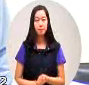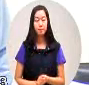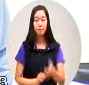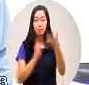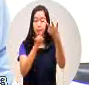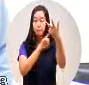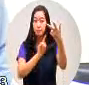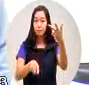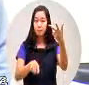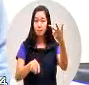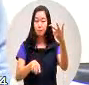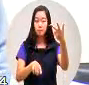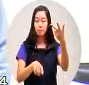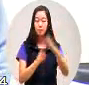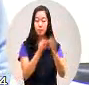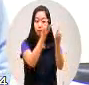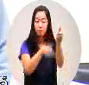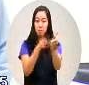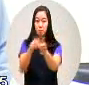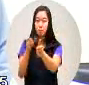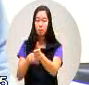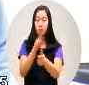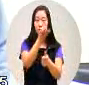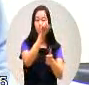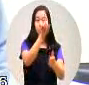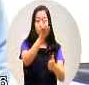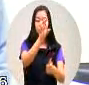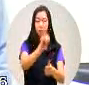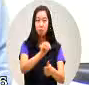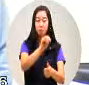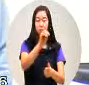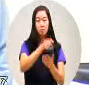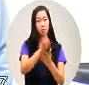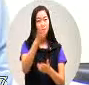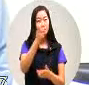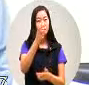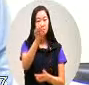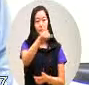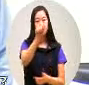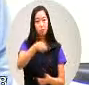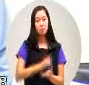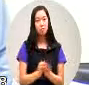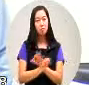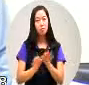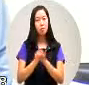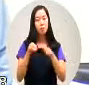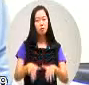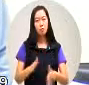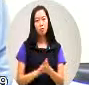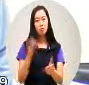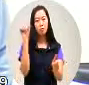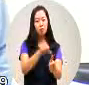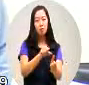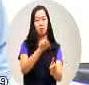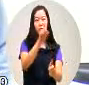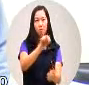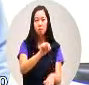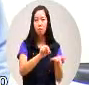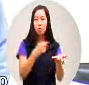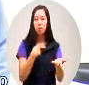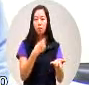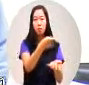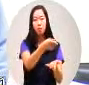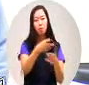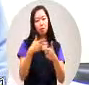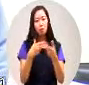一个人十万五经济不是很好竟然开发单要如何